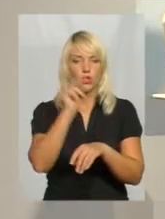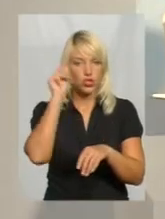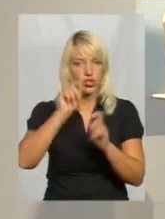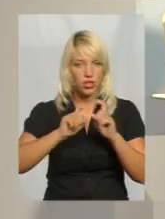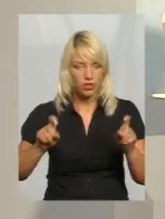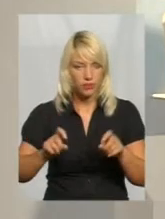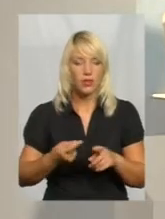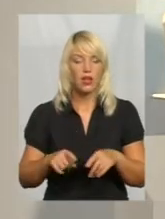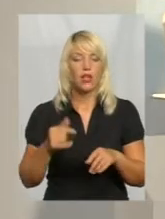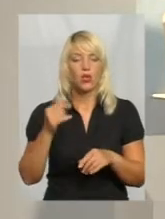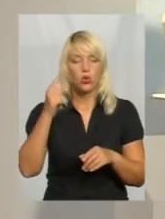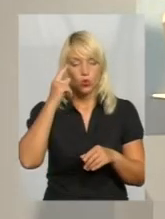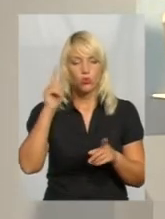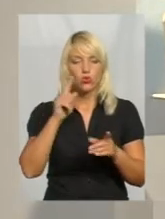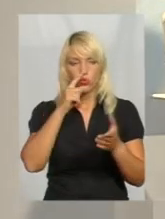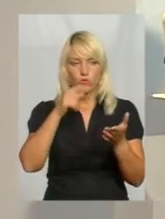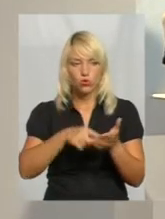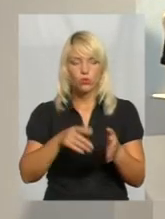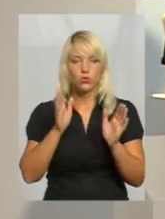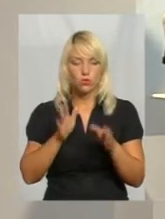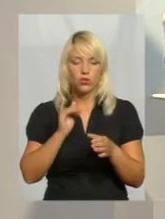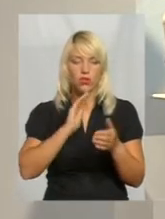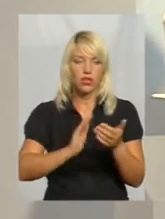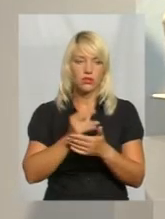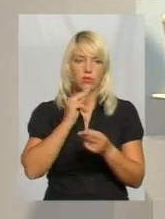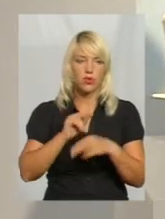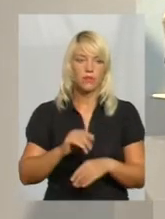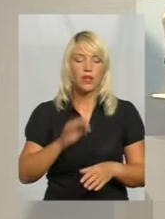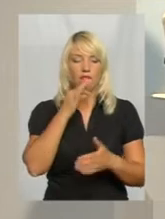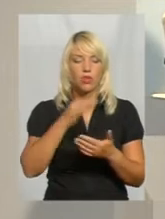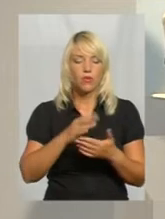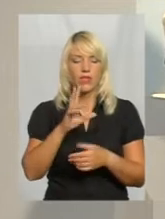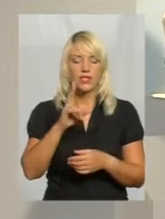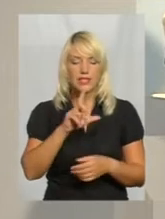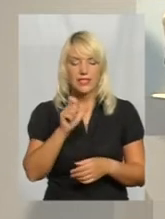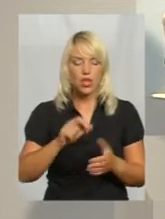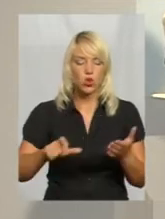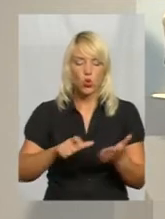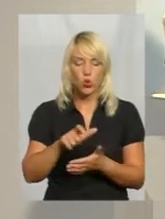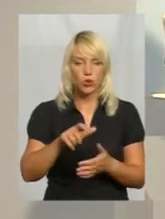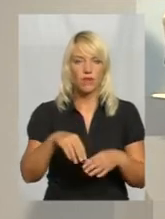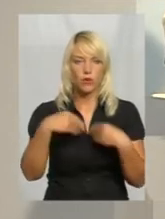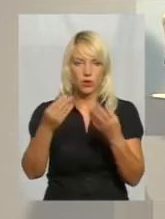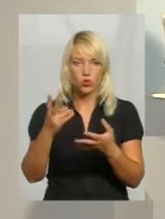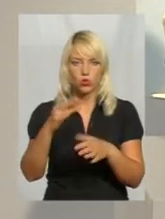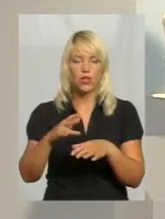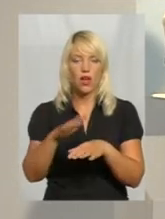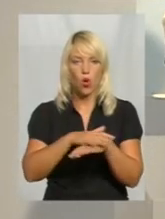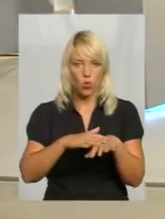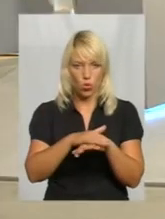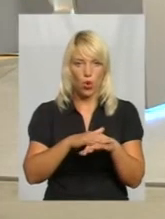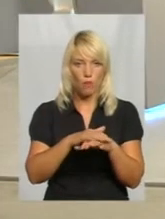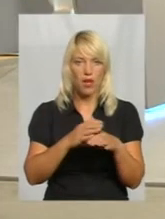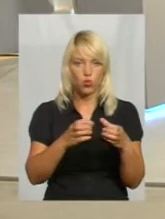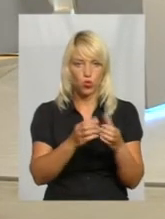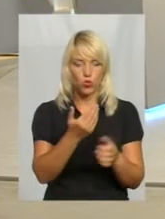І думаю, що доступність буде. І якість теж покращується. Відповідальність за дороги покладуть на громади, так? Ну, я думаю, що